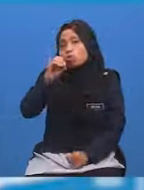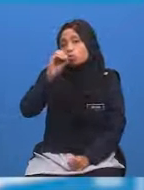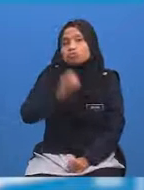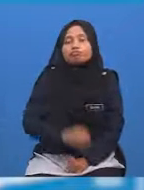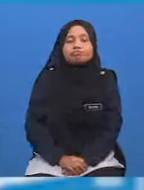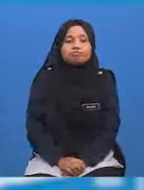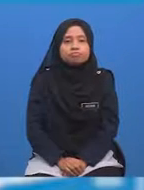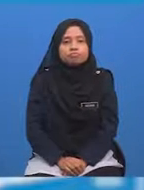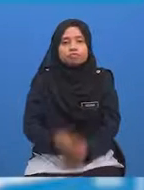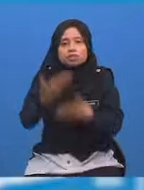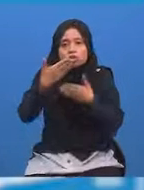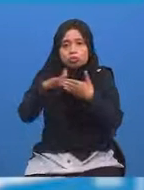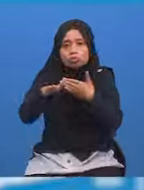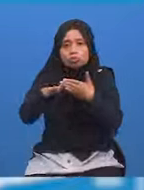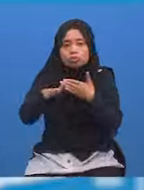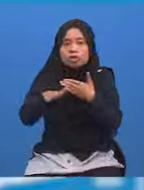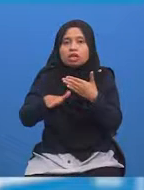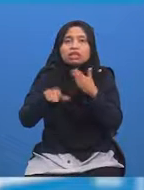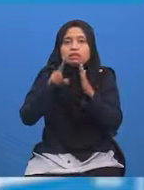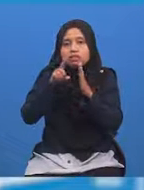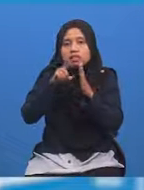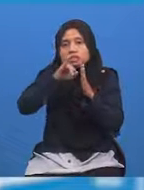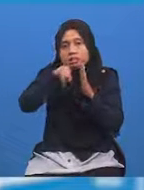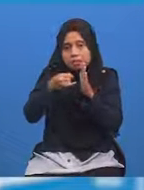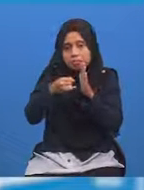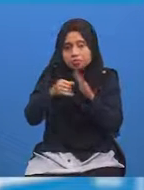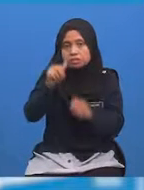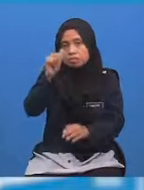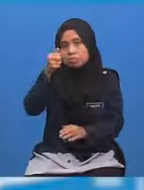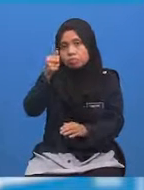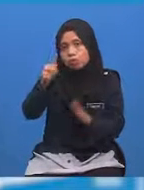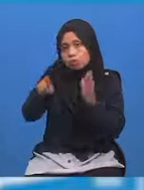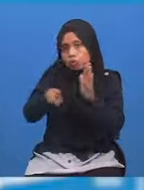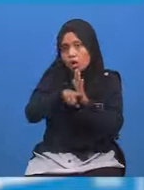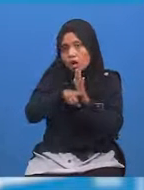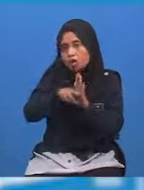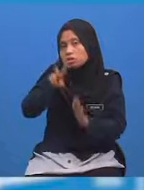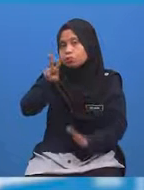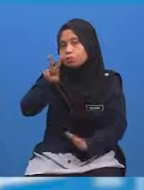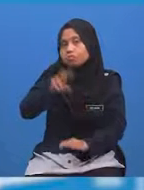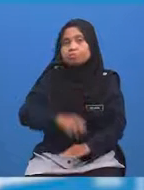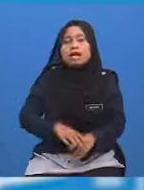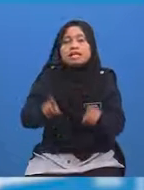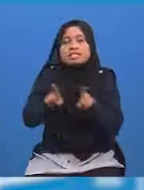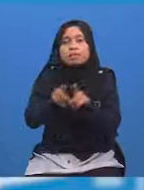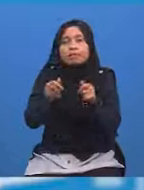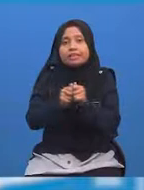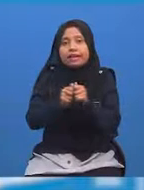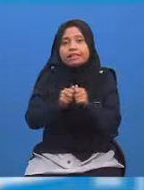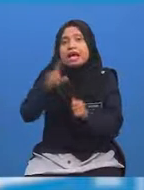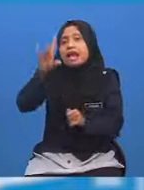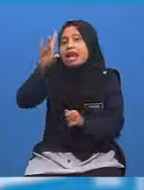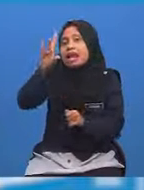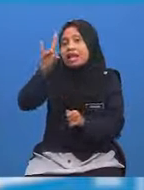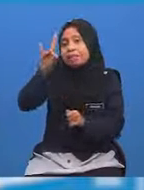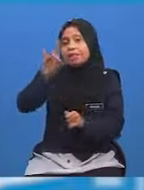Kemudian tolak bahagian jam Tolak Iaitu 10 tolak 2 Sama dengan 8